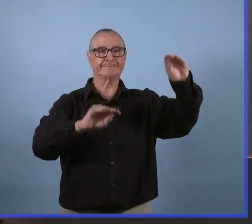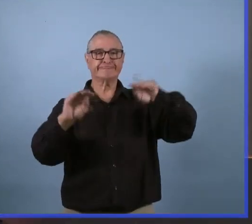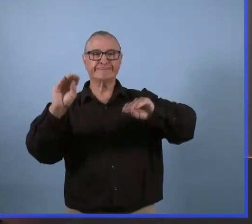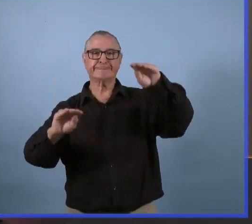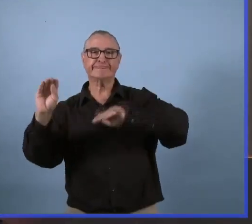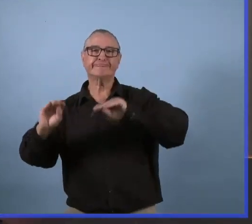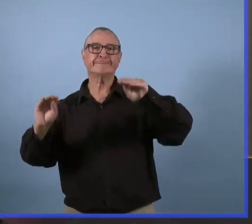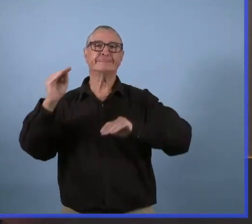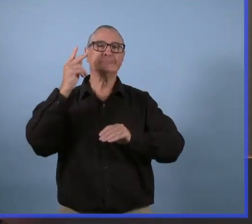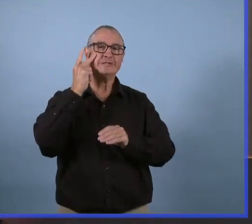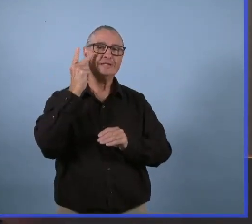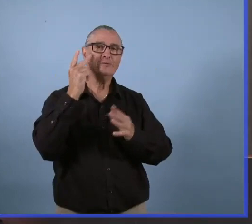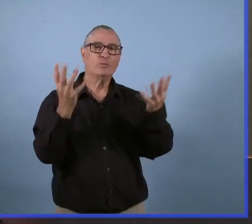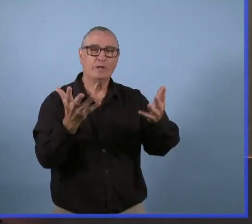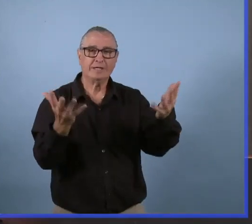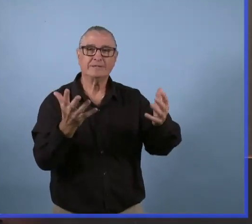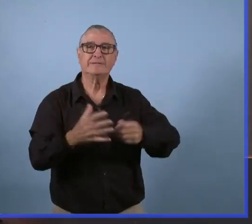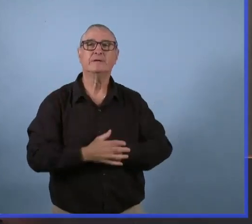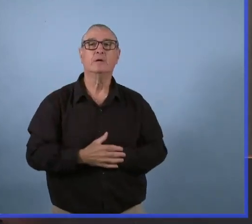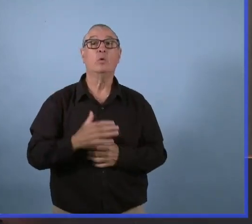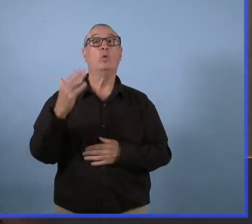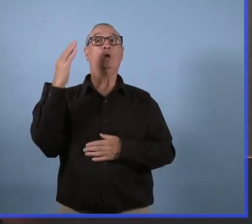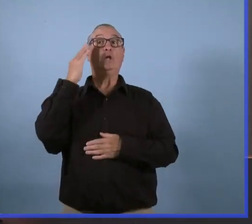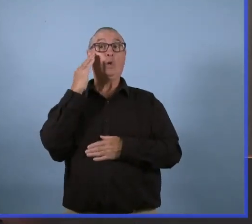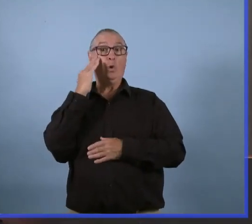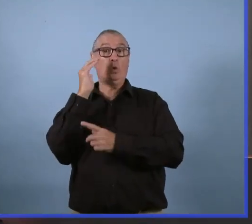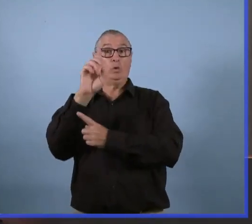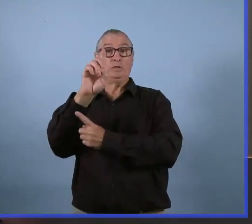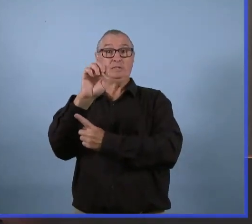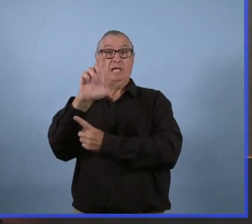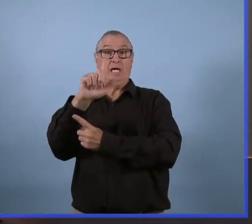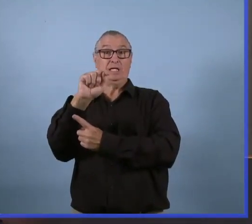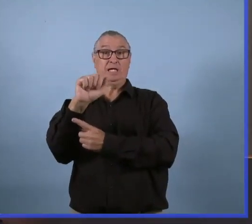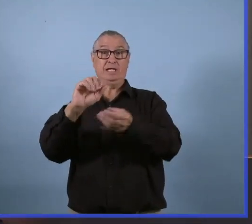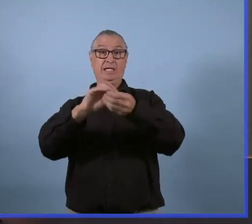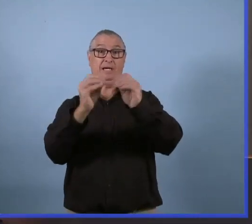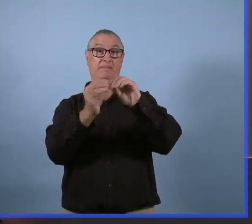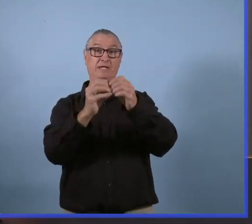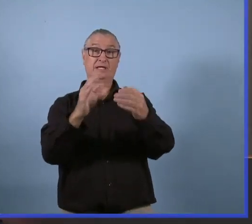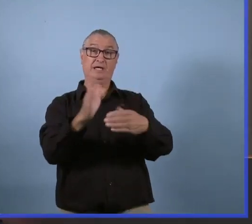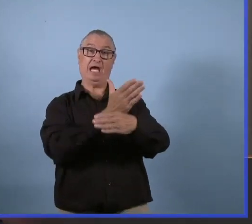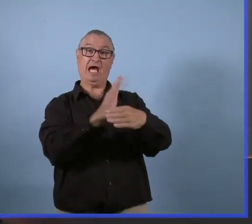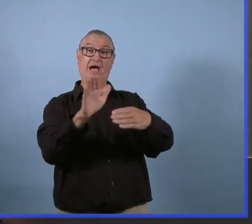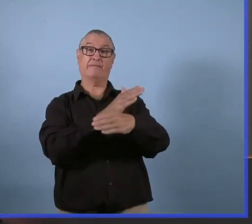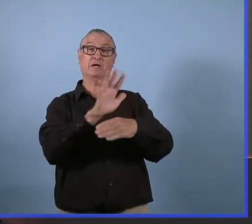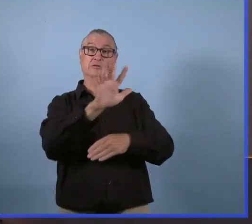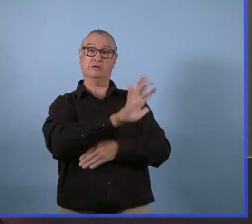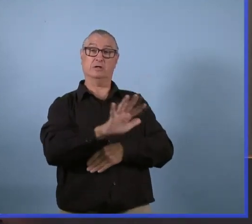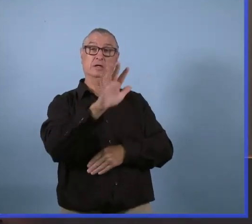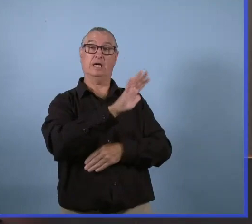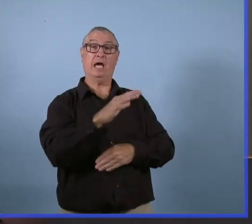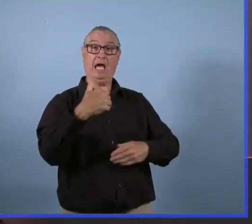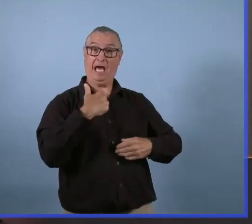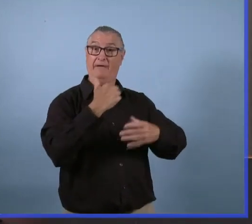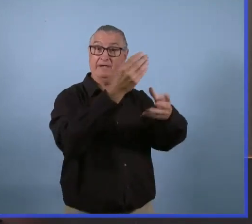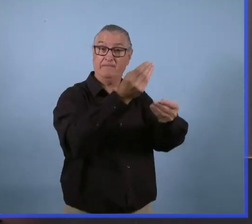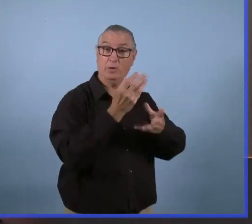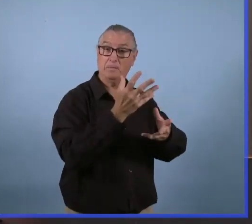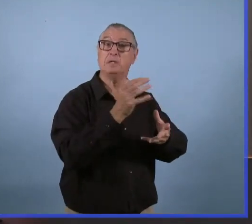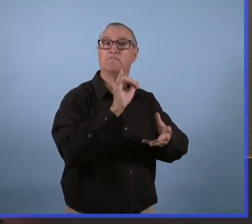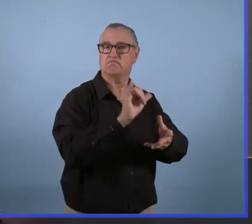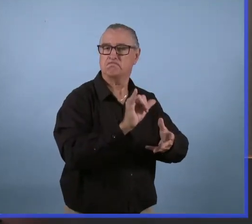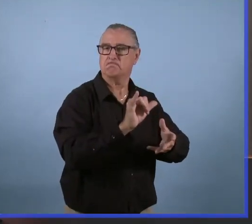examine et qu'on étudie ces données. On connaît les chiffres du variant Delta. On a les renseignements.